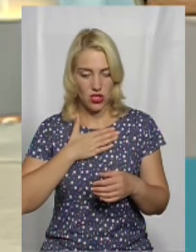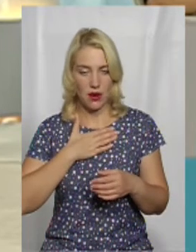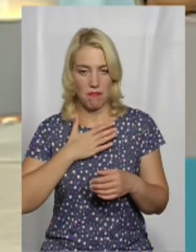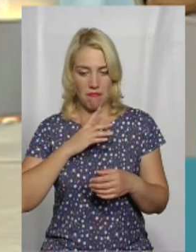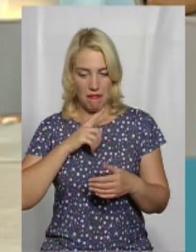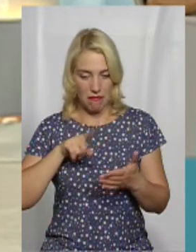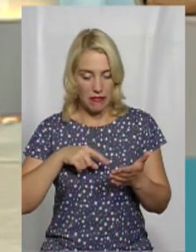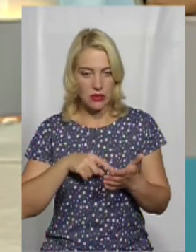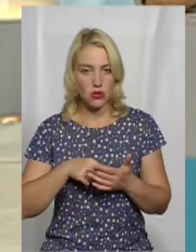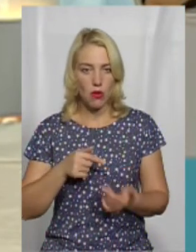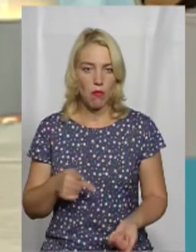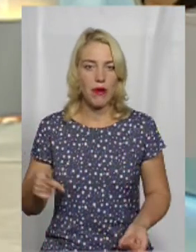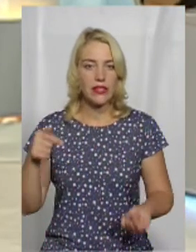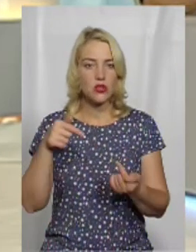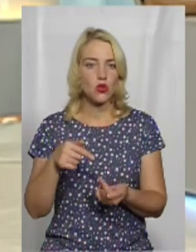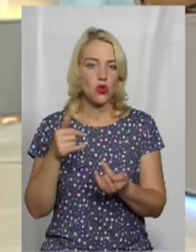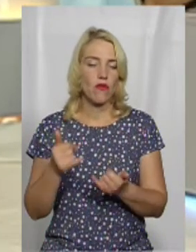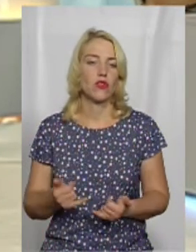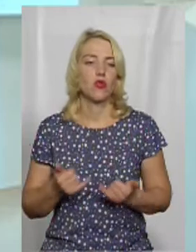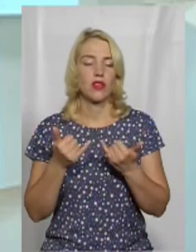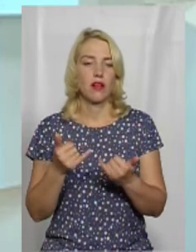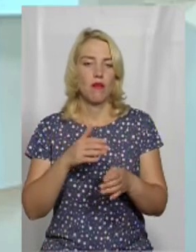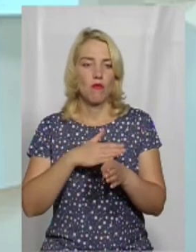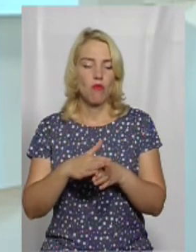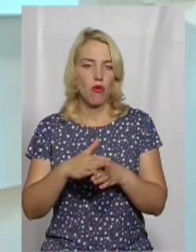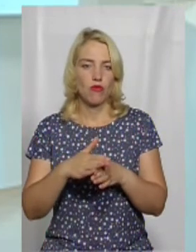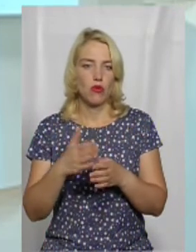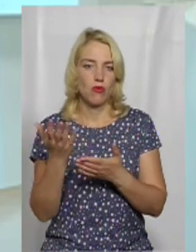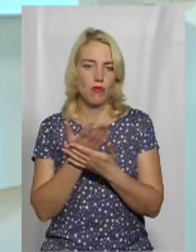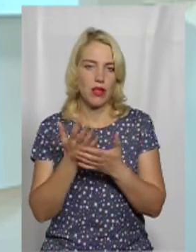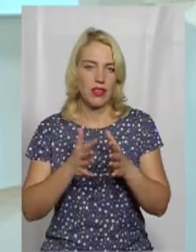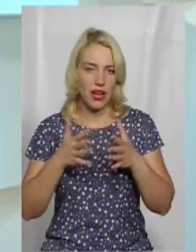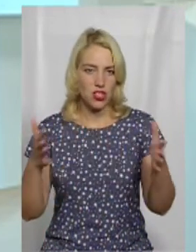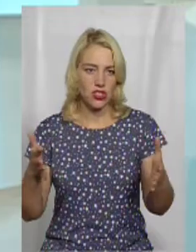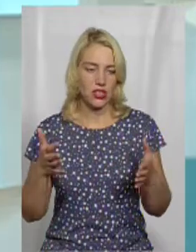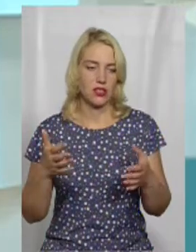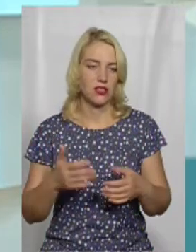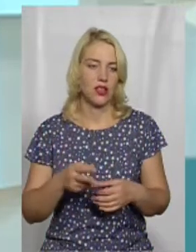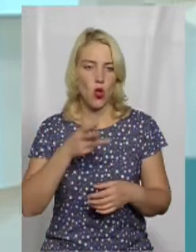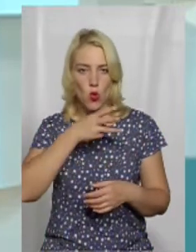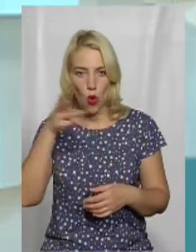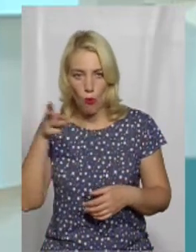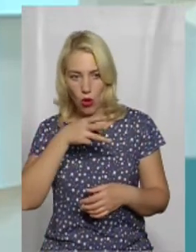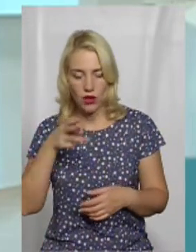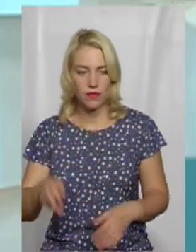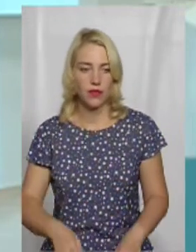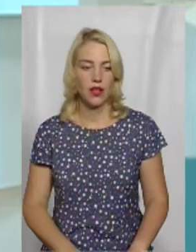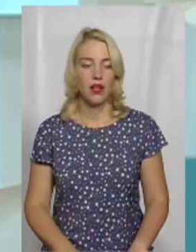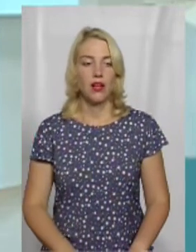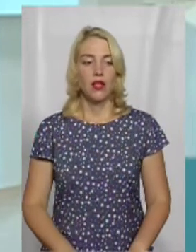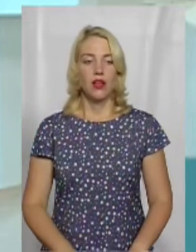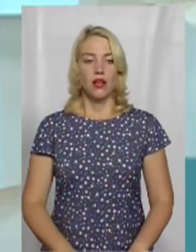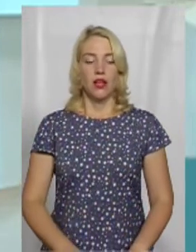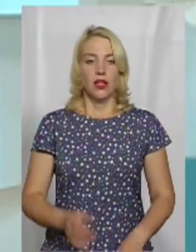воно пристосоване для таких повнометражних зйомок? Тут така роздвоєна штука.